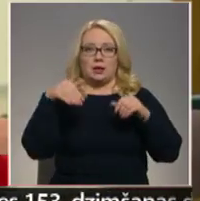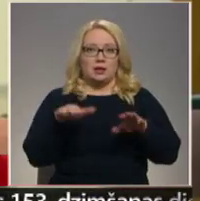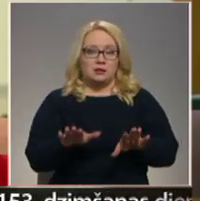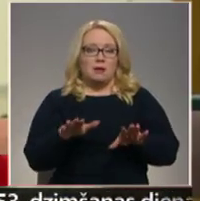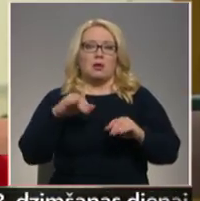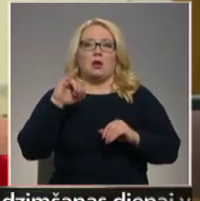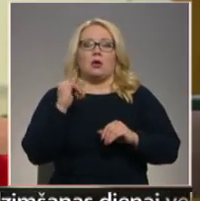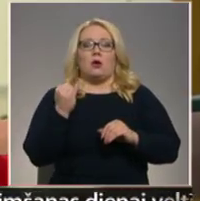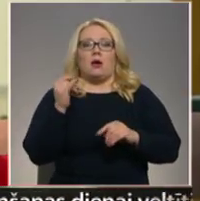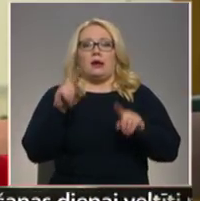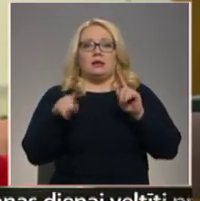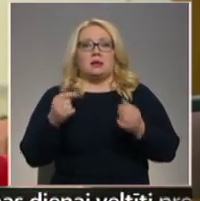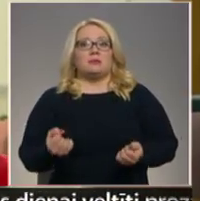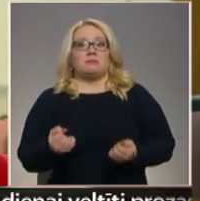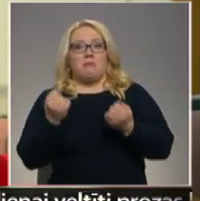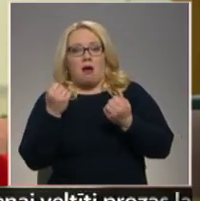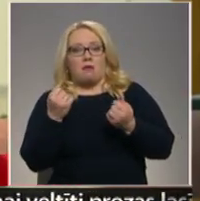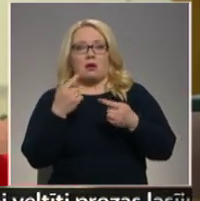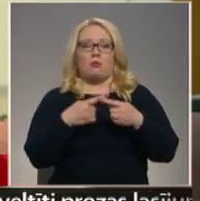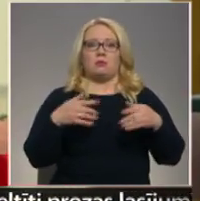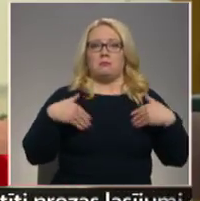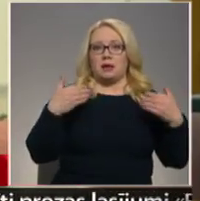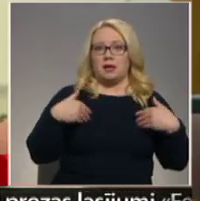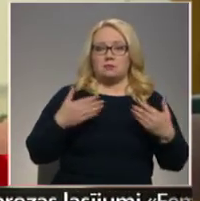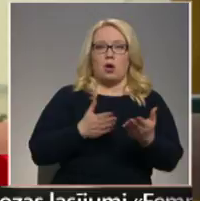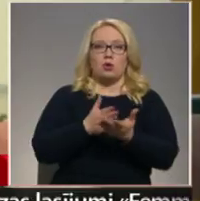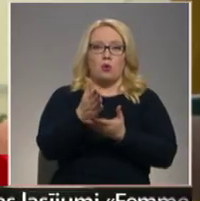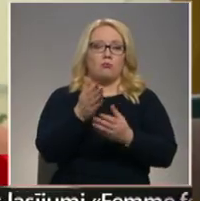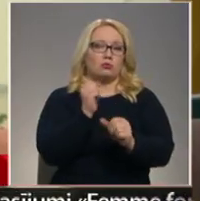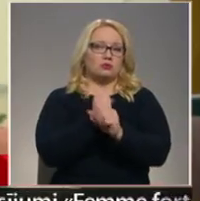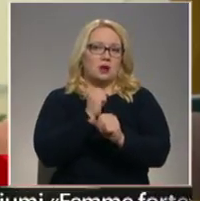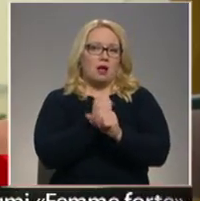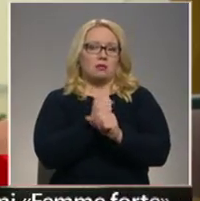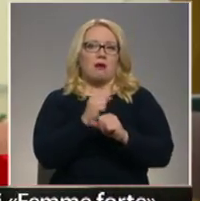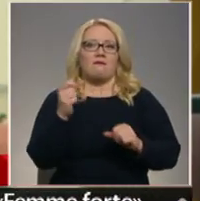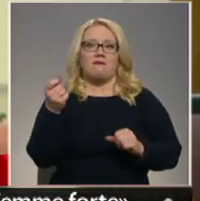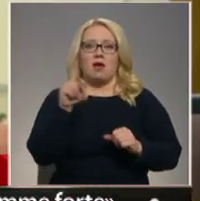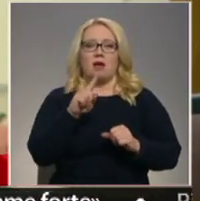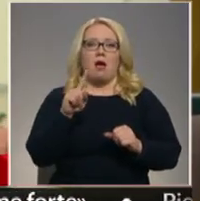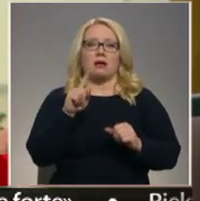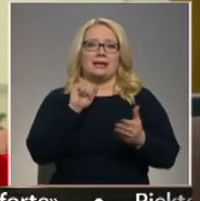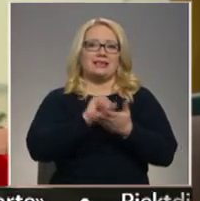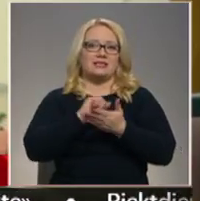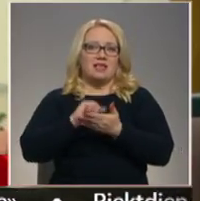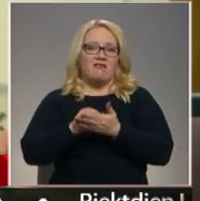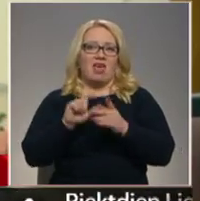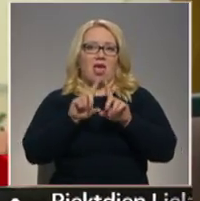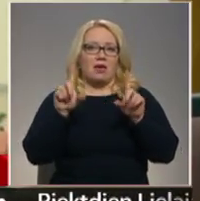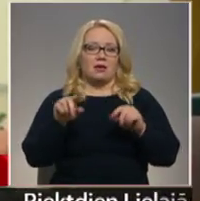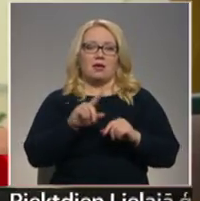smagi un prieks par jomu, kurā strādā vairāki izdevēji neviens vien,